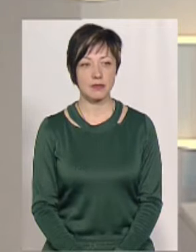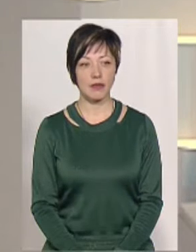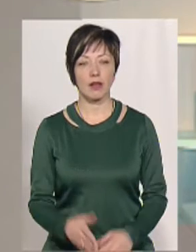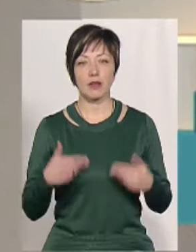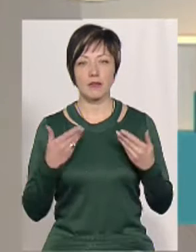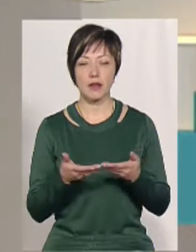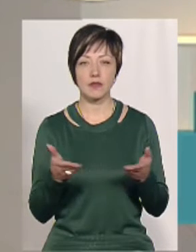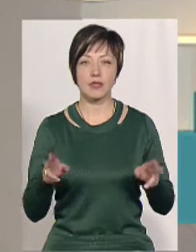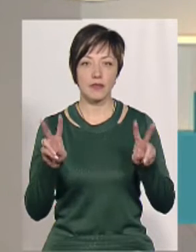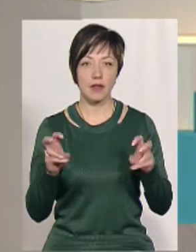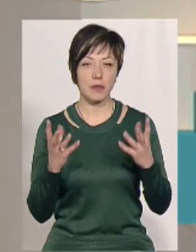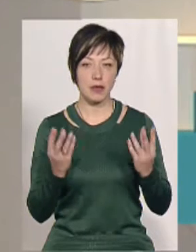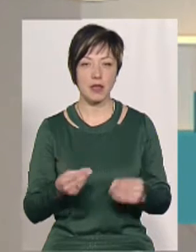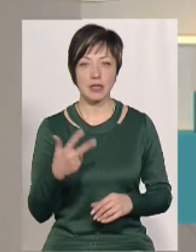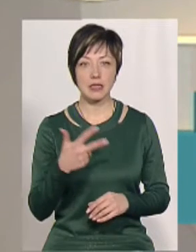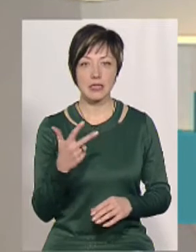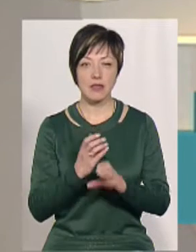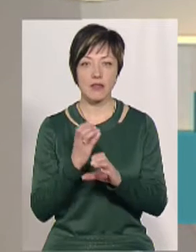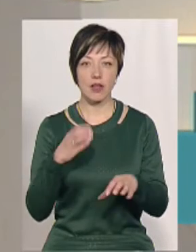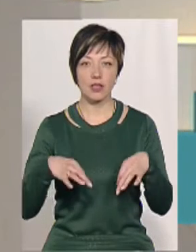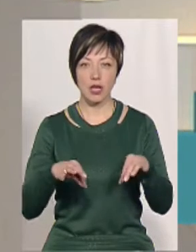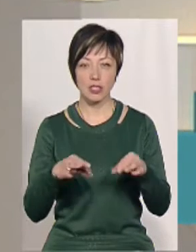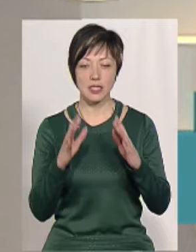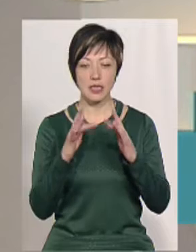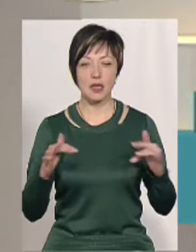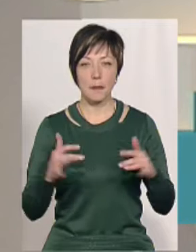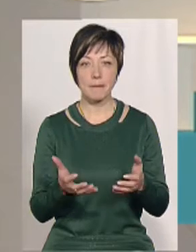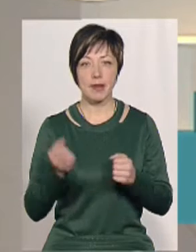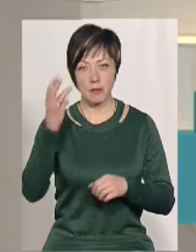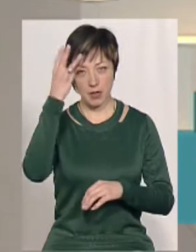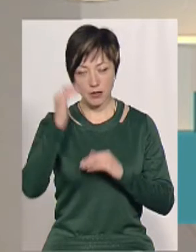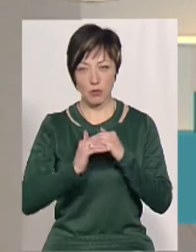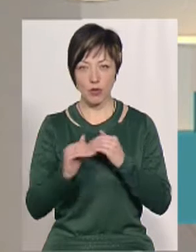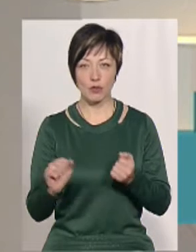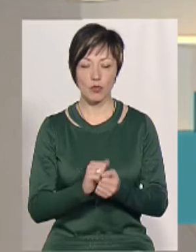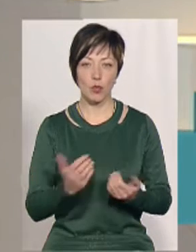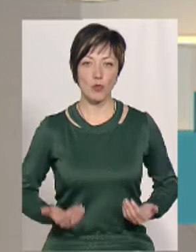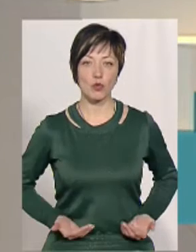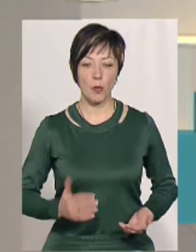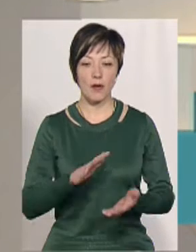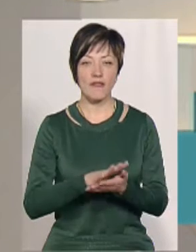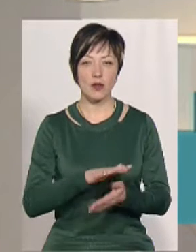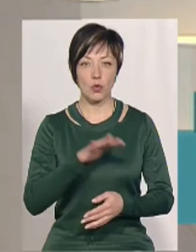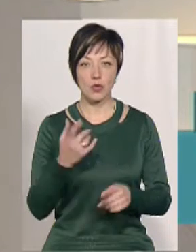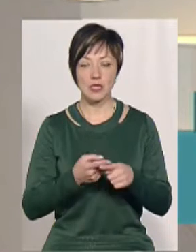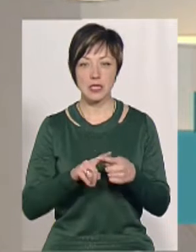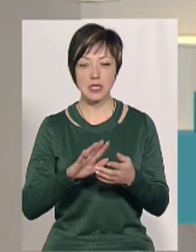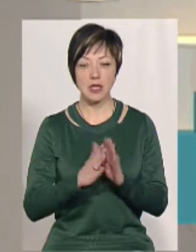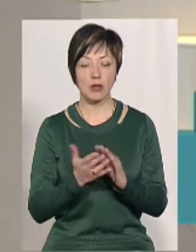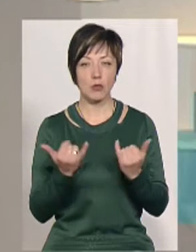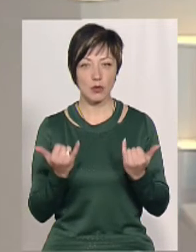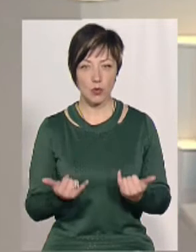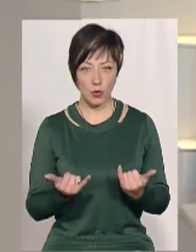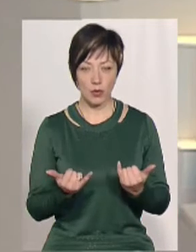Вітаю всіх у темі дня. 30 вантажівок із ялинками прийняв Хмельницький полігон твердих побутових відходів. станом на